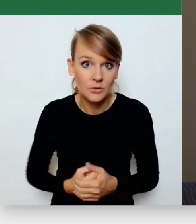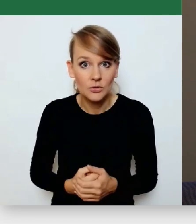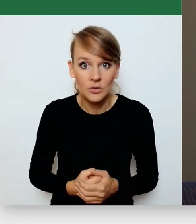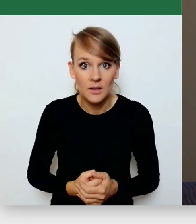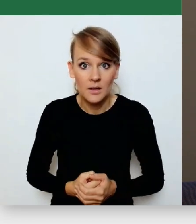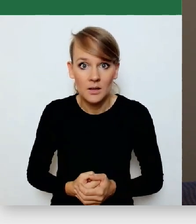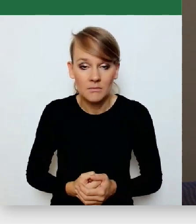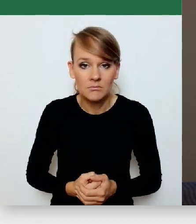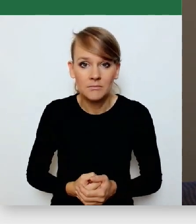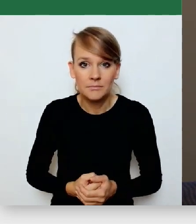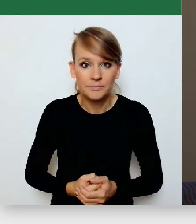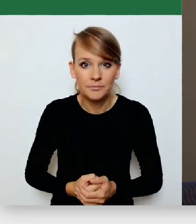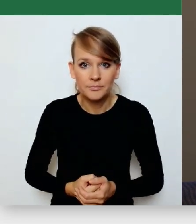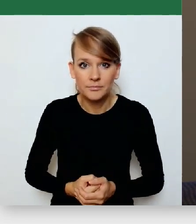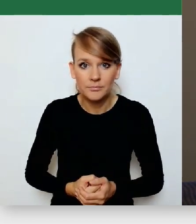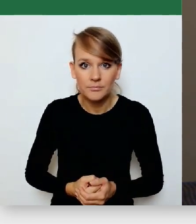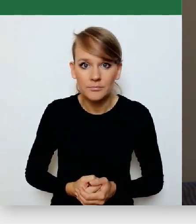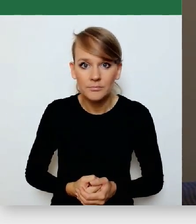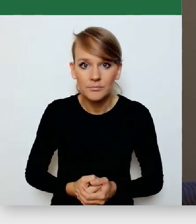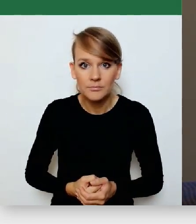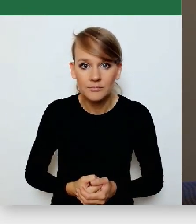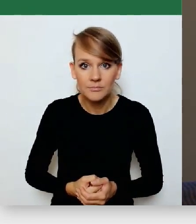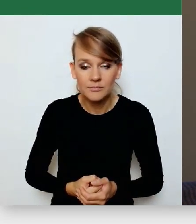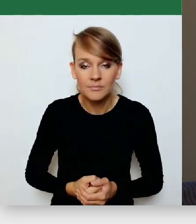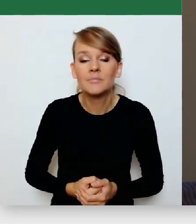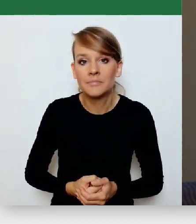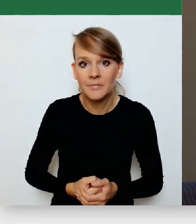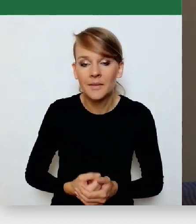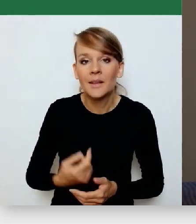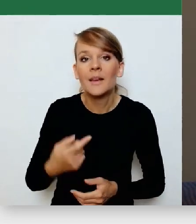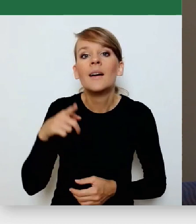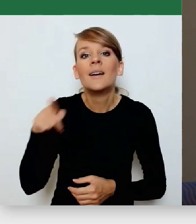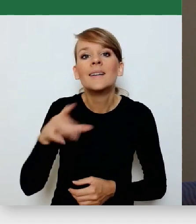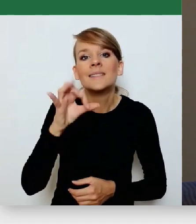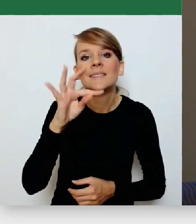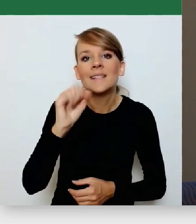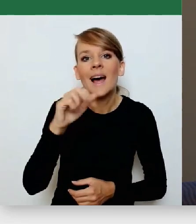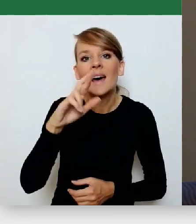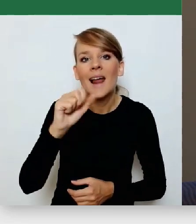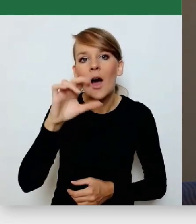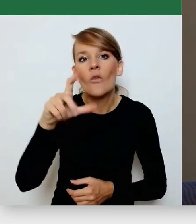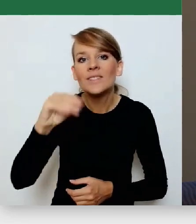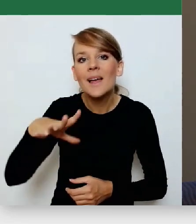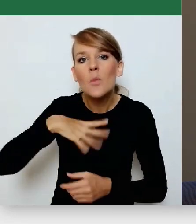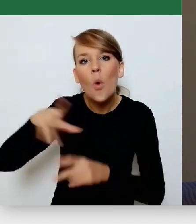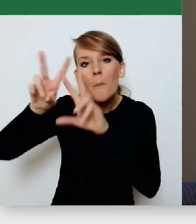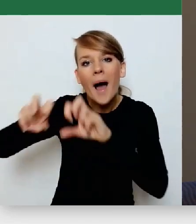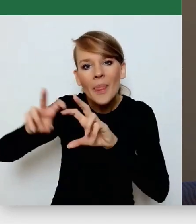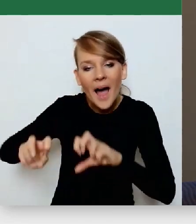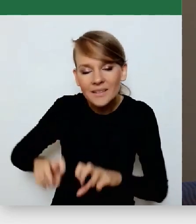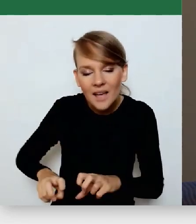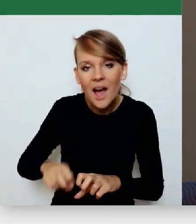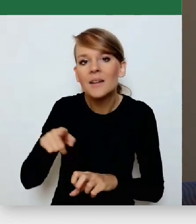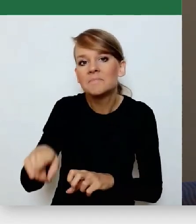Poziom, to wynikało z badań, które zostały nam przedstawione w Starochowicach. Poziom lęku i obawy